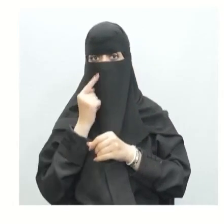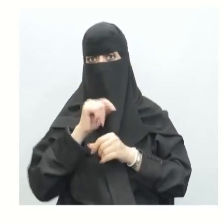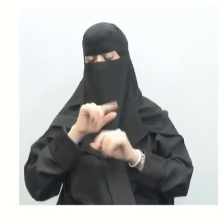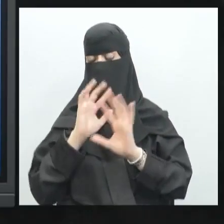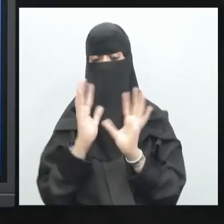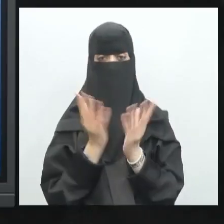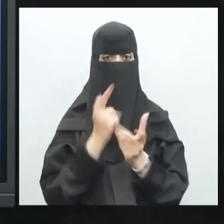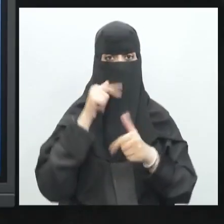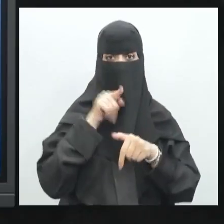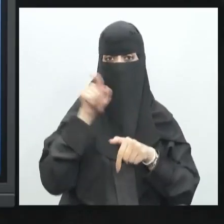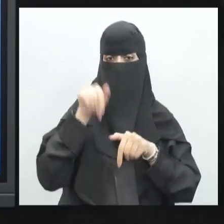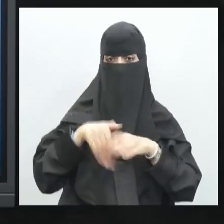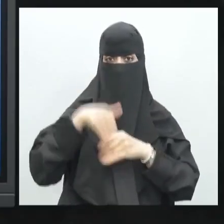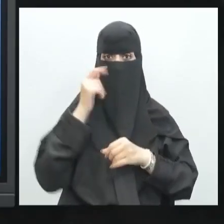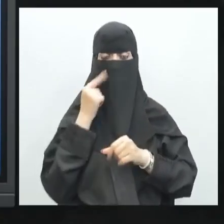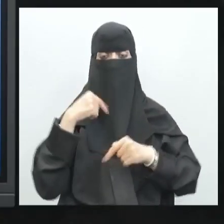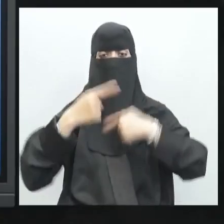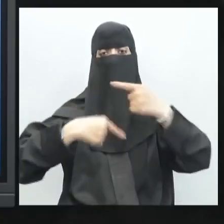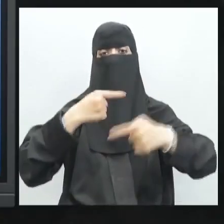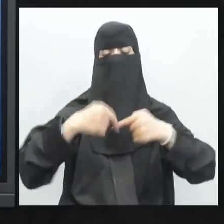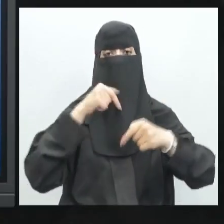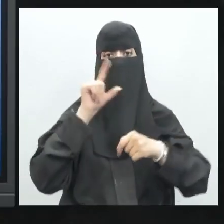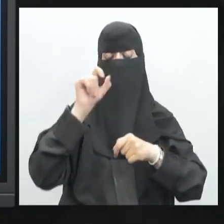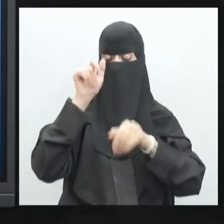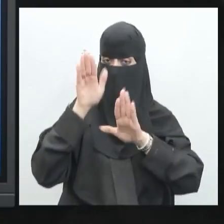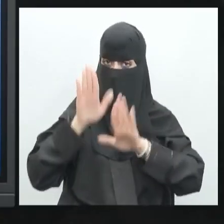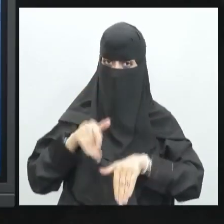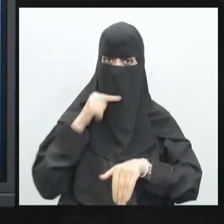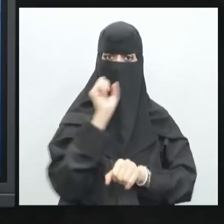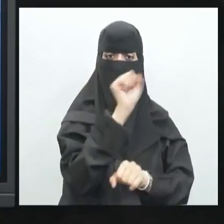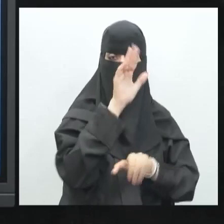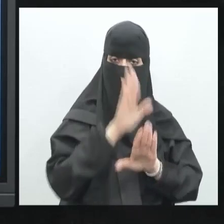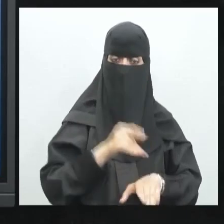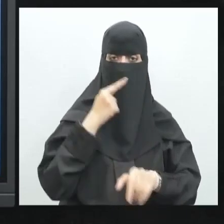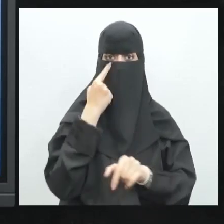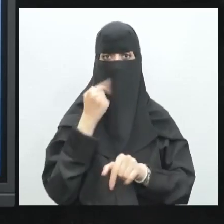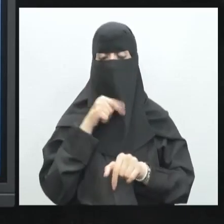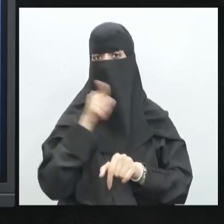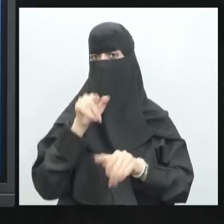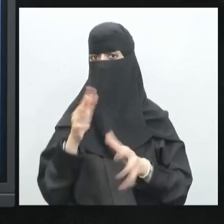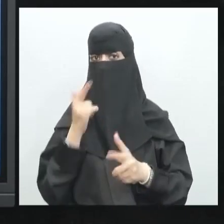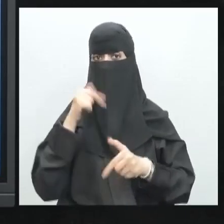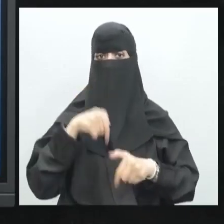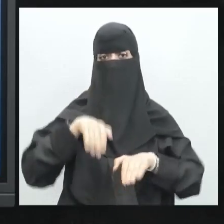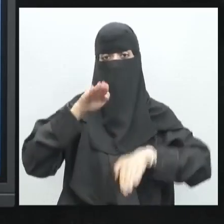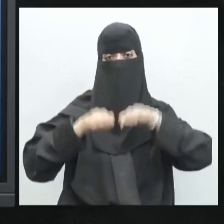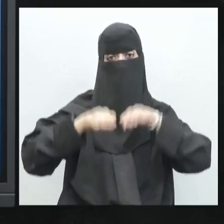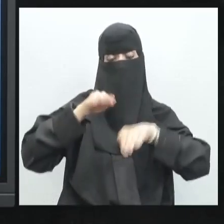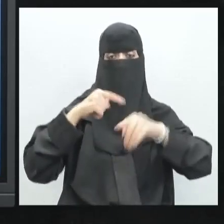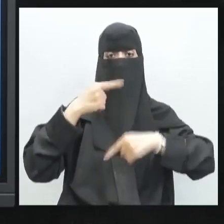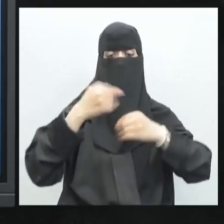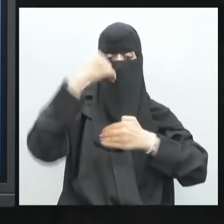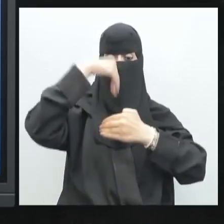نتكلم عنها هذه المخلوقات دائما تتميز بوجود خاصية من خصائص الحياة ألا وهي الاتزان